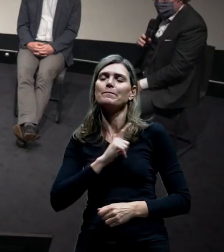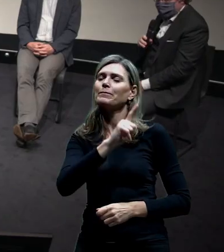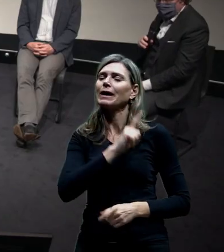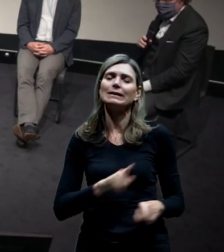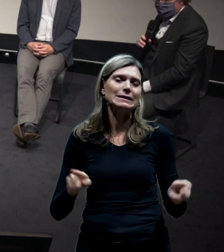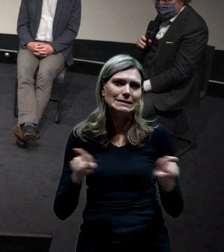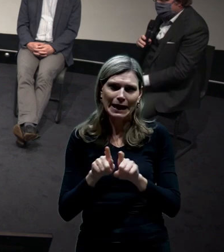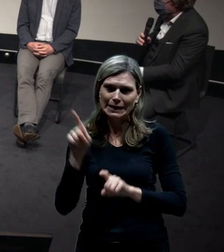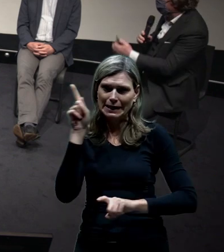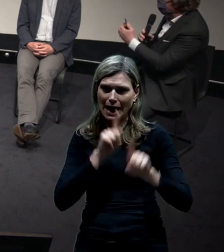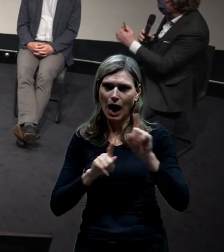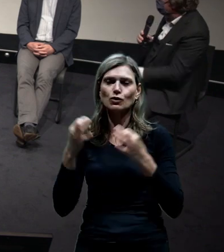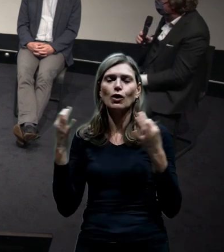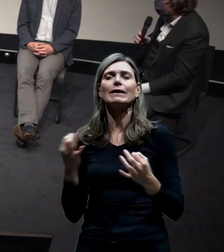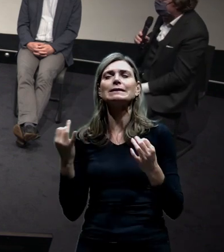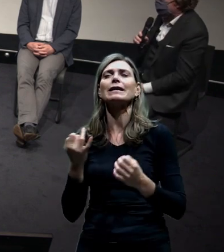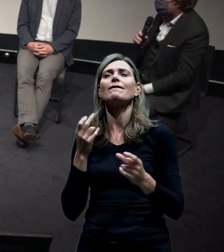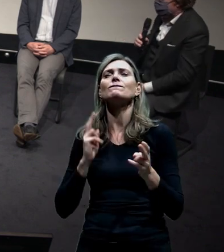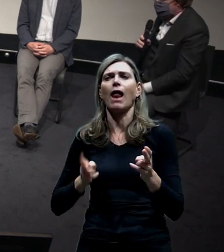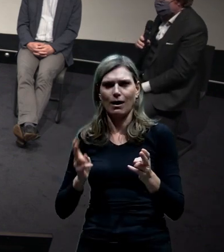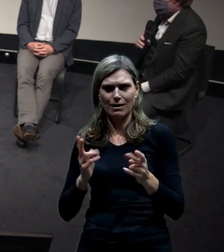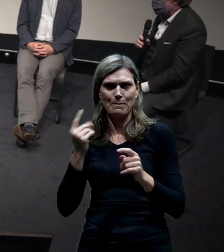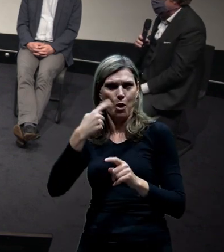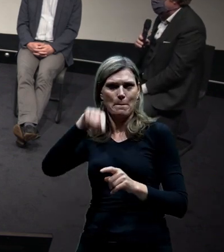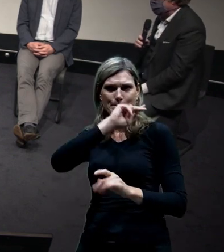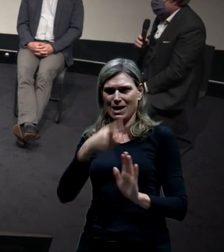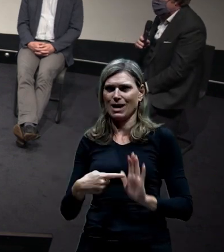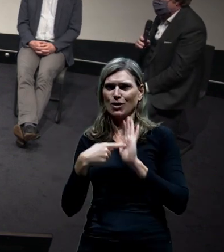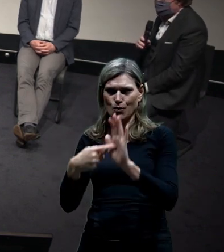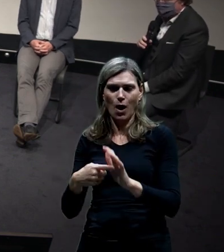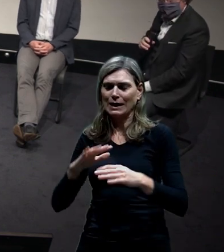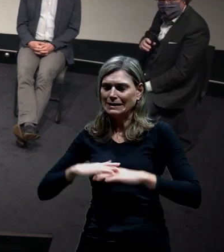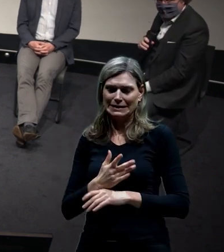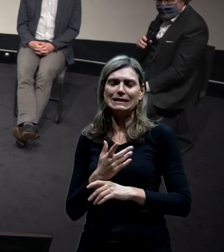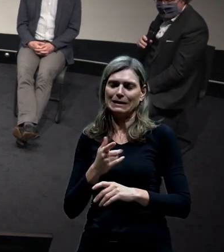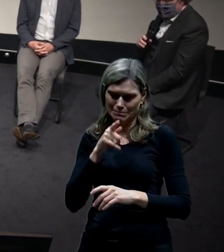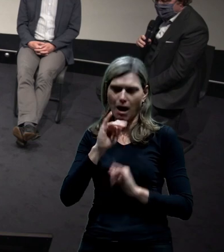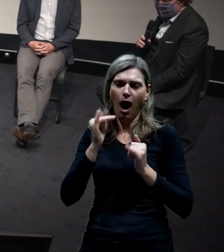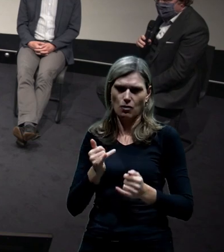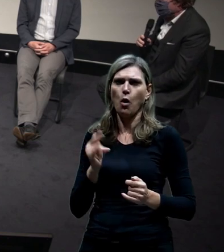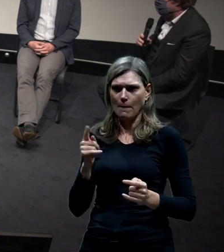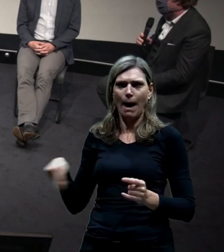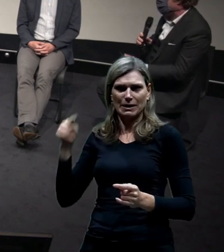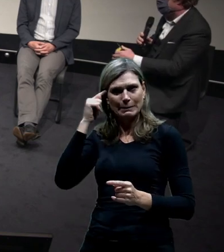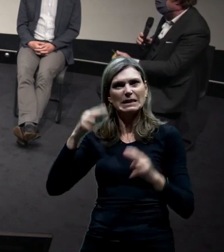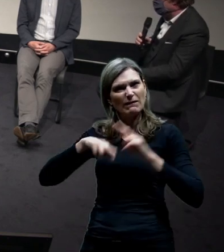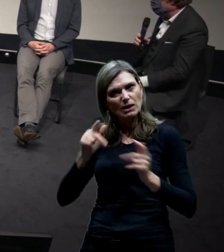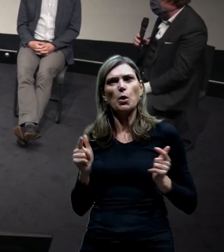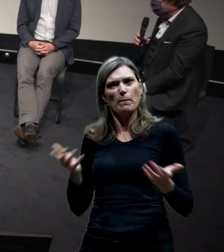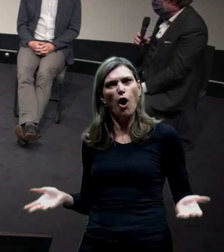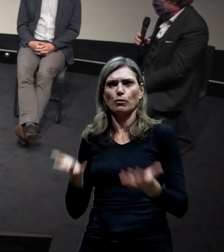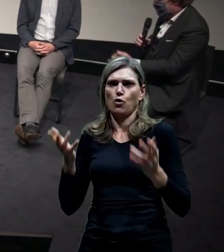názor na železniční dopravu, to jsme prezentovali tady minule, to určitě máme všichni podporovat, ale provedl bych takovou trošku